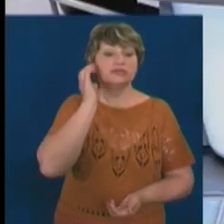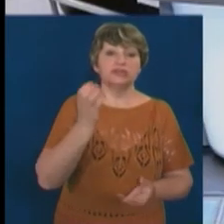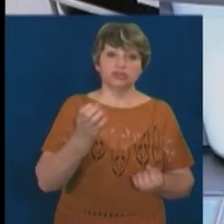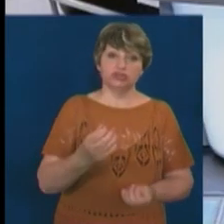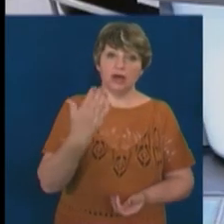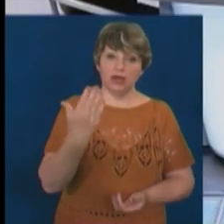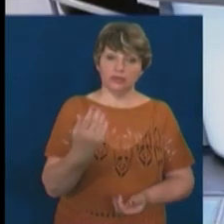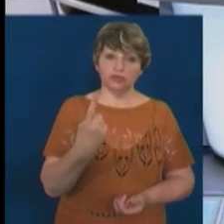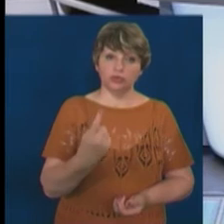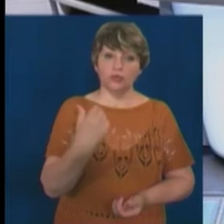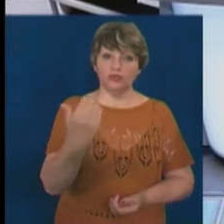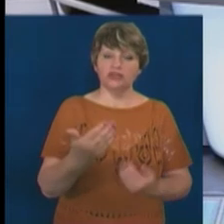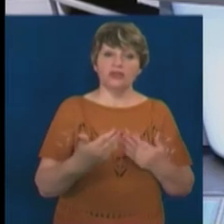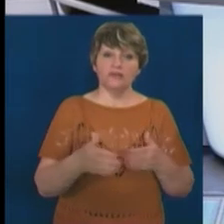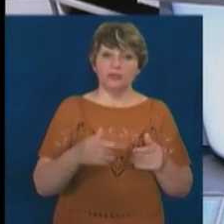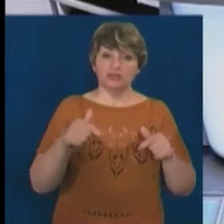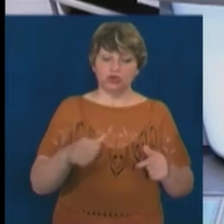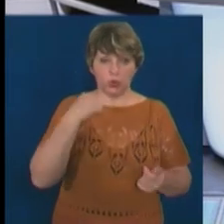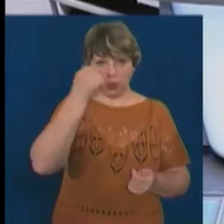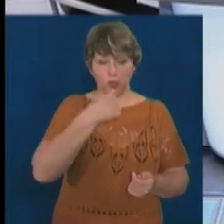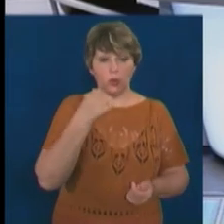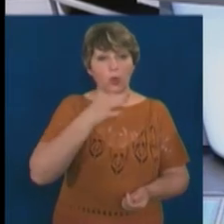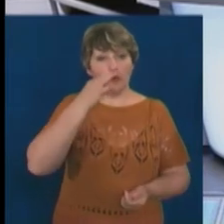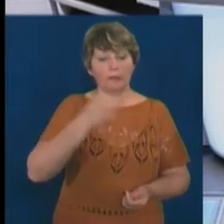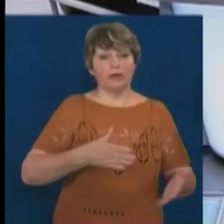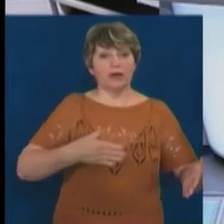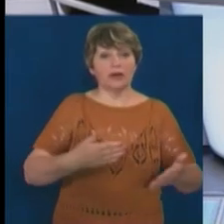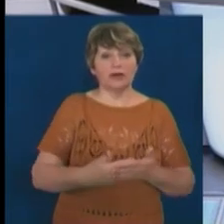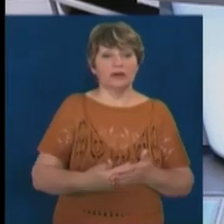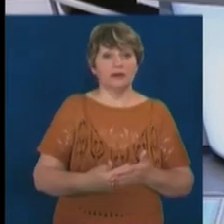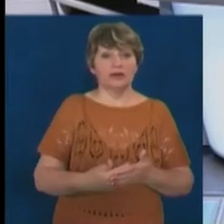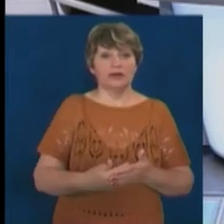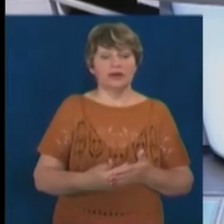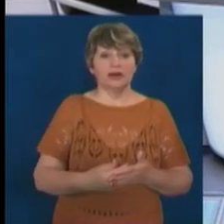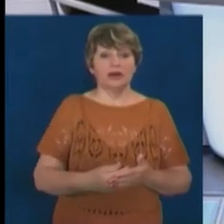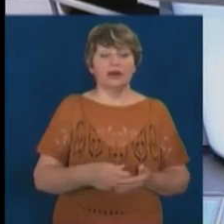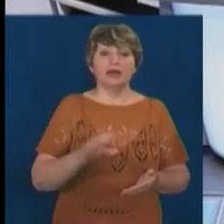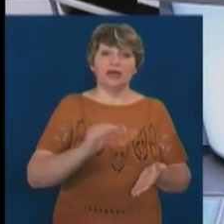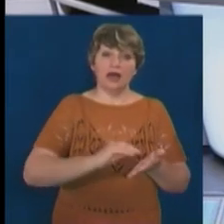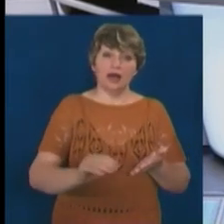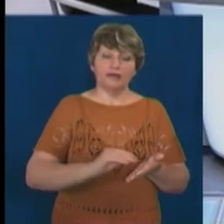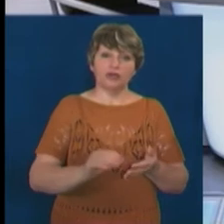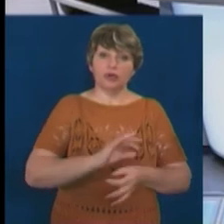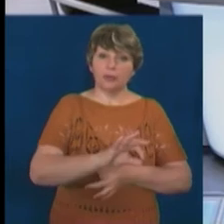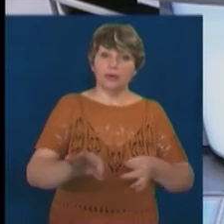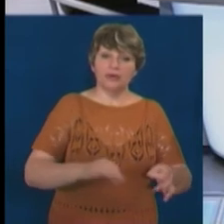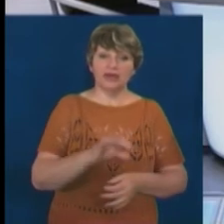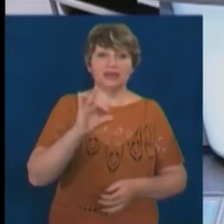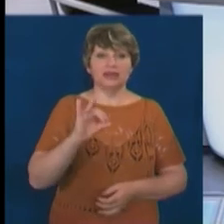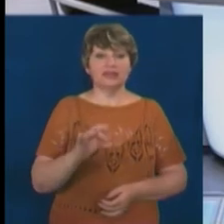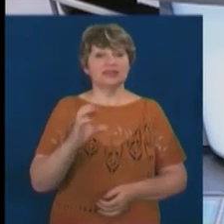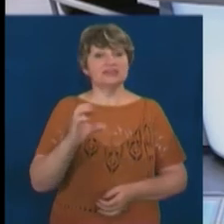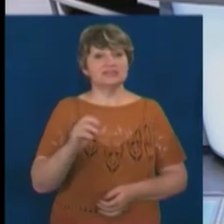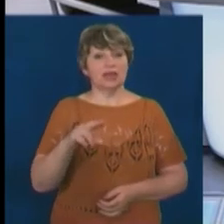одну вашу випускницю. Вже цього року вона є досвідченою громадською активісткою, блогером і авторкою чергового проєкту Ірина Семенова.